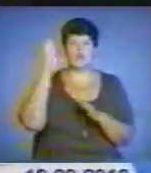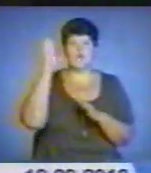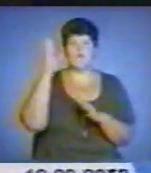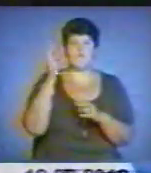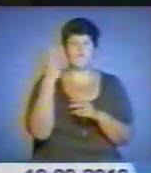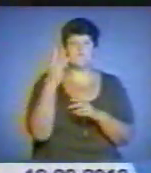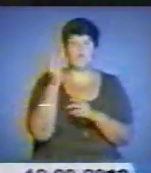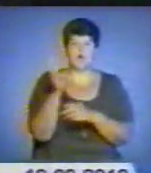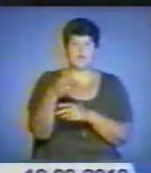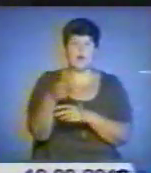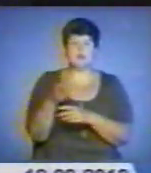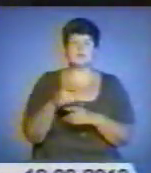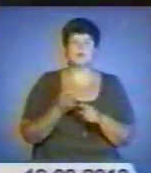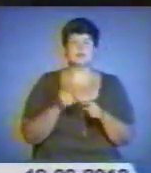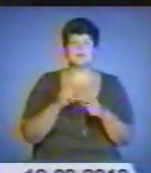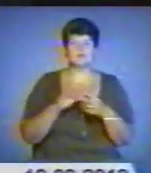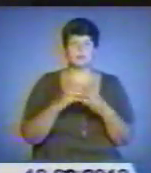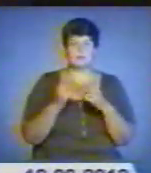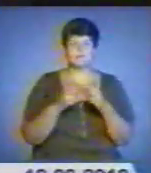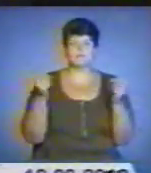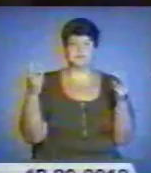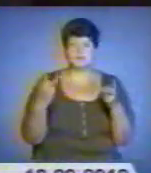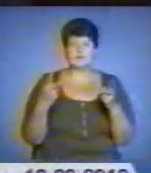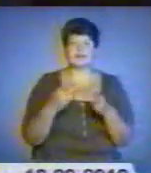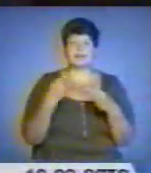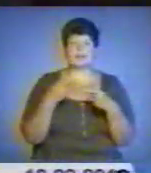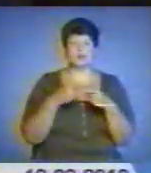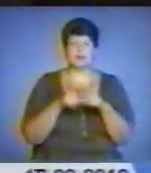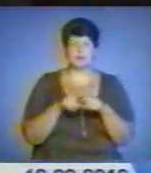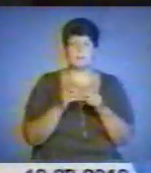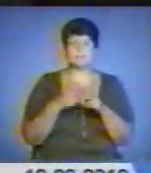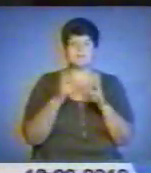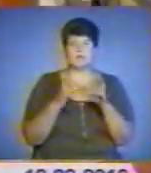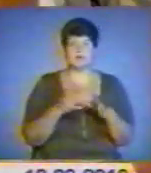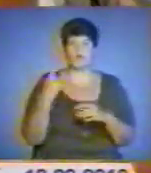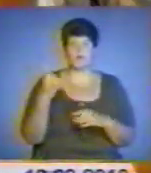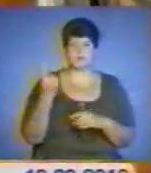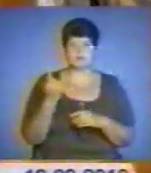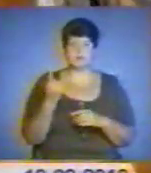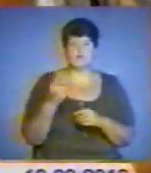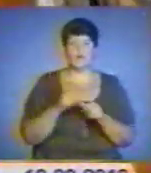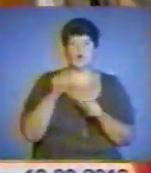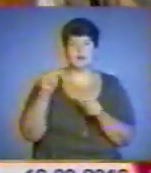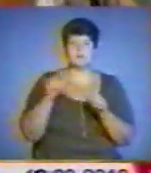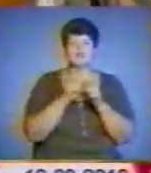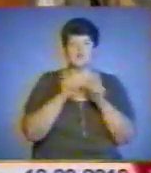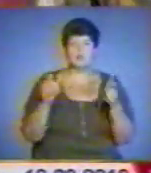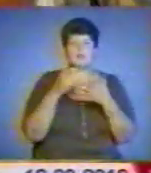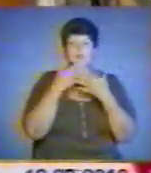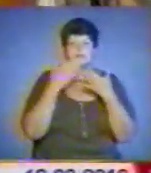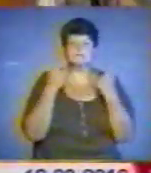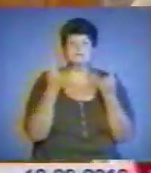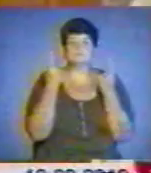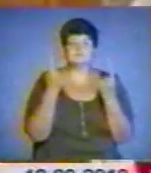Проблемою перейнялися фахівці Державної інспекції техногенної безпеки в області. В окремих школах немає жодного